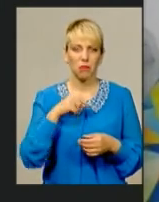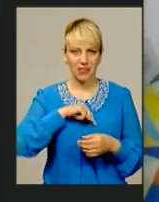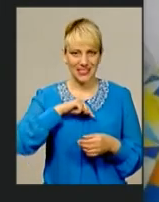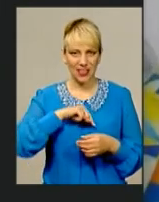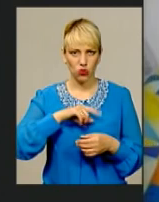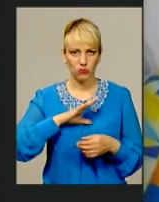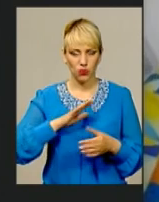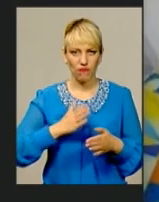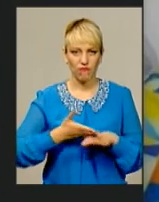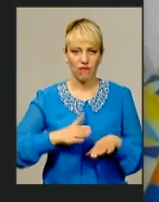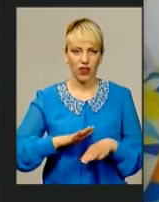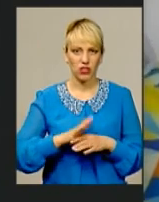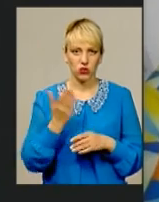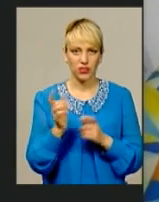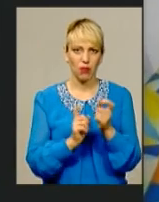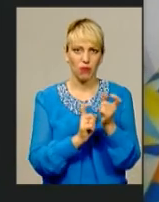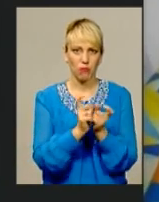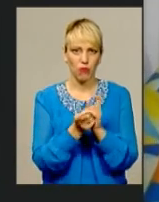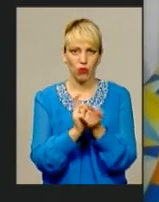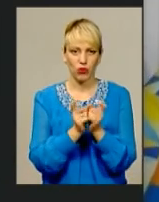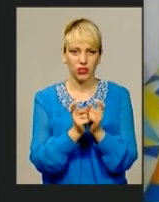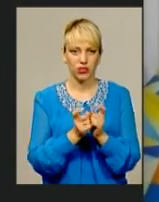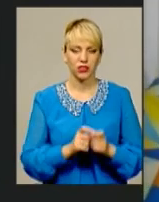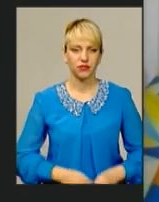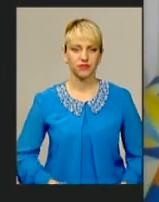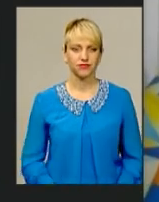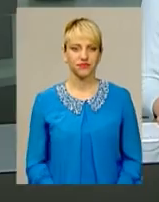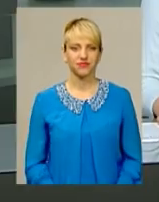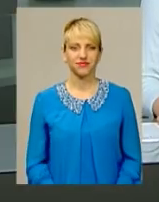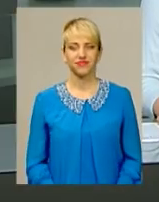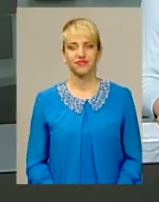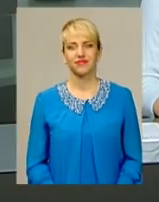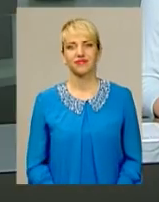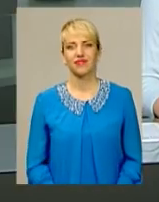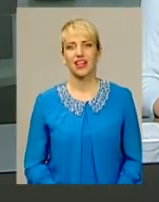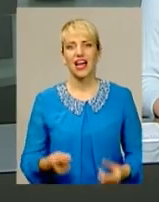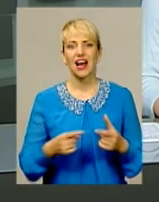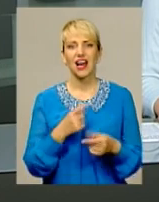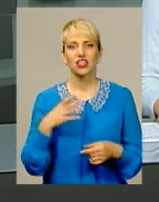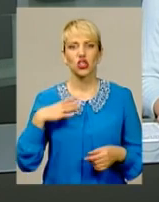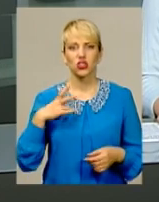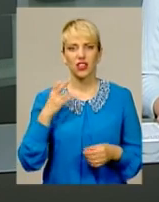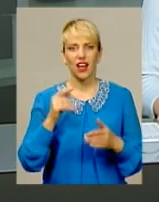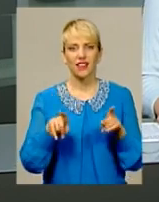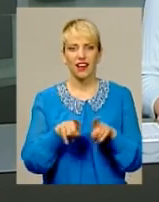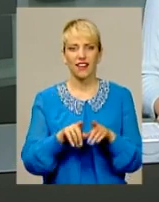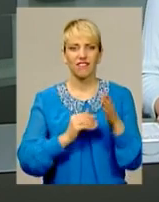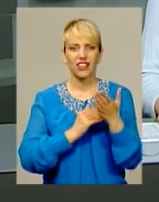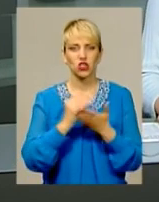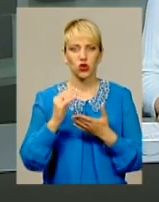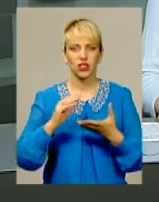було важко з ними фехтувати. Добре, що ми їх одолаємо. А чи очікували на такий високий результат?